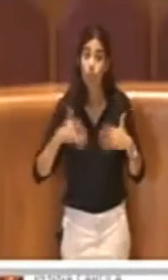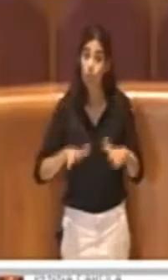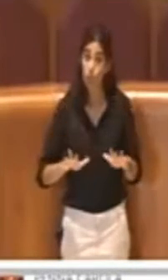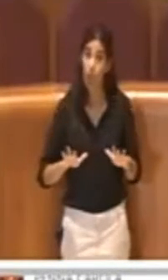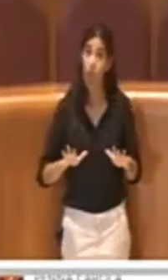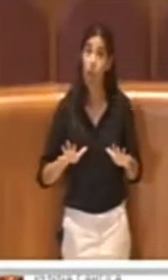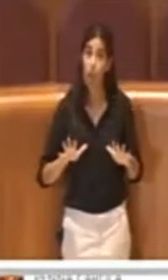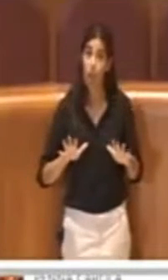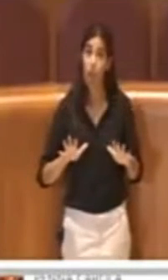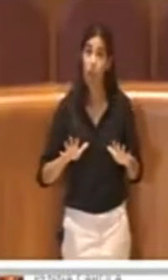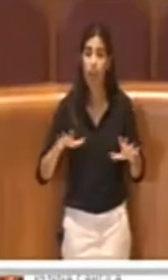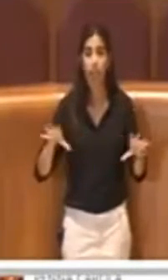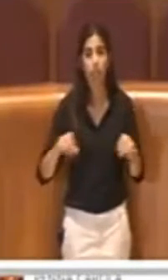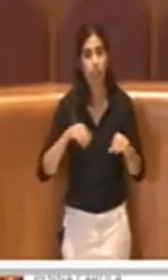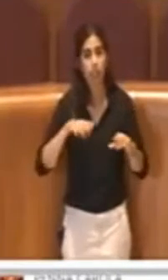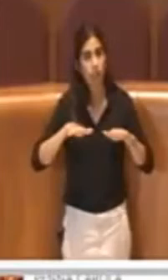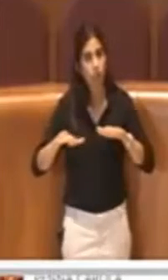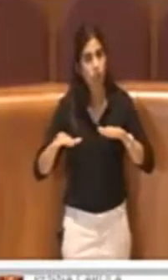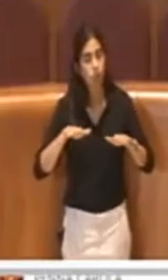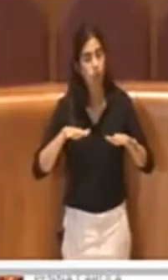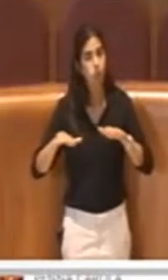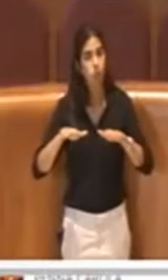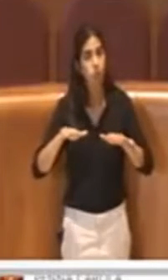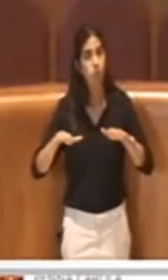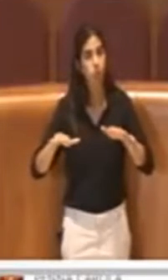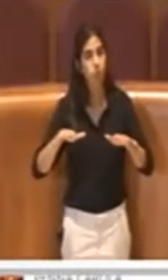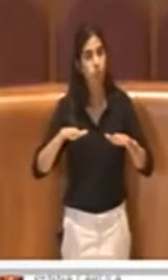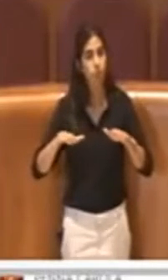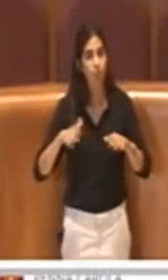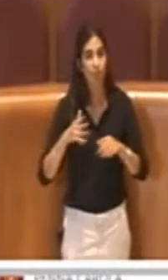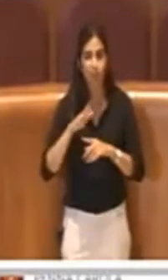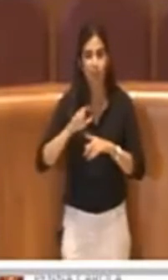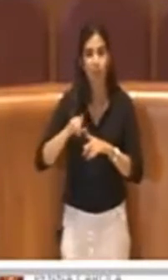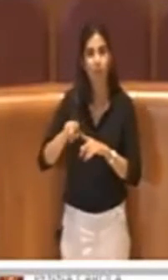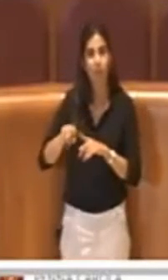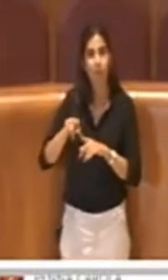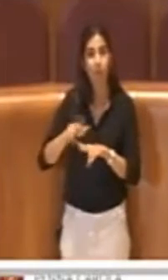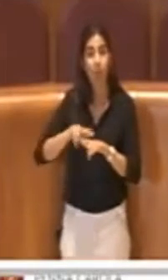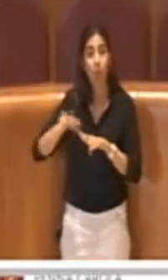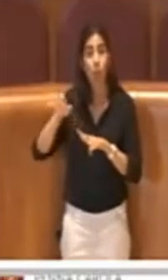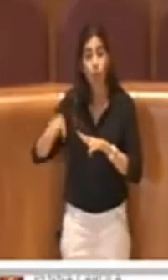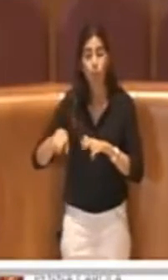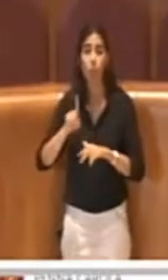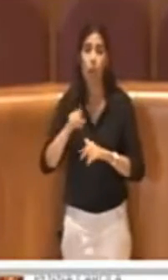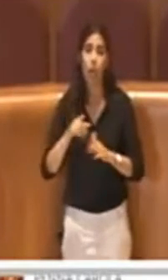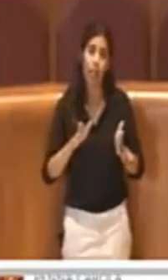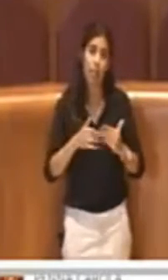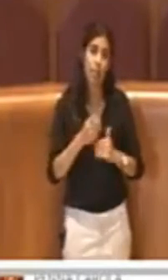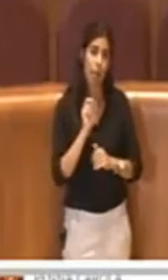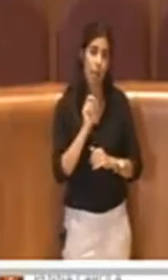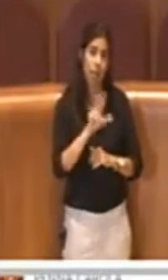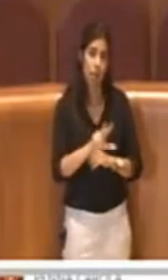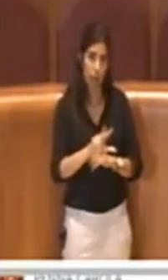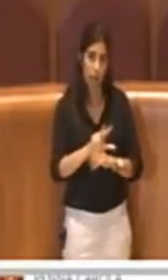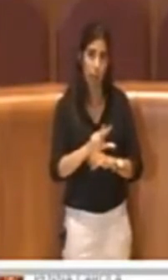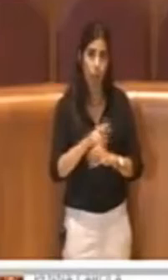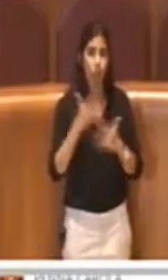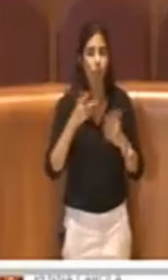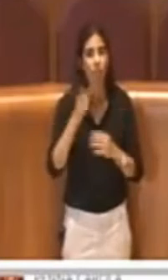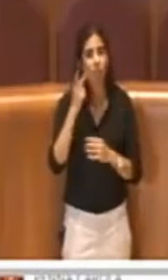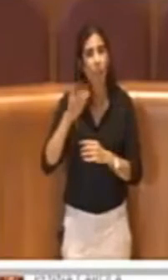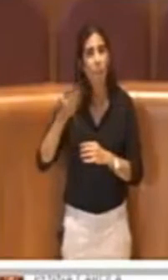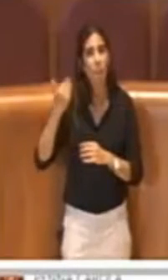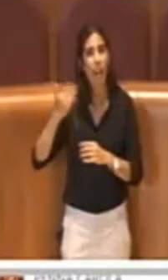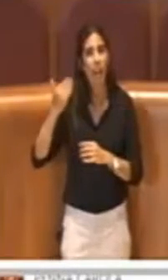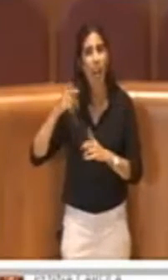loro azione, sia nei confronti del municipio che del dipartimento. Infatti già da febbraio nel municipio 14 c